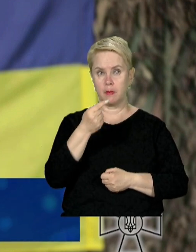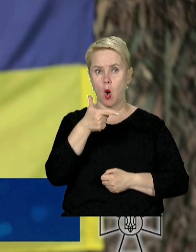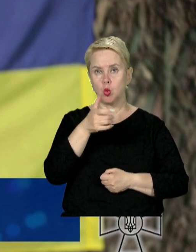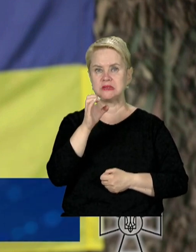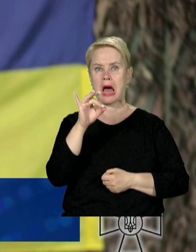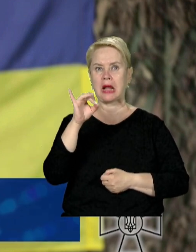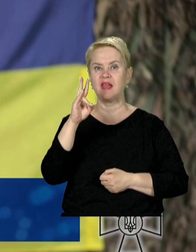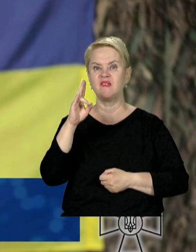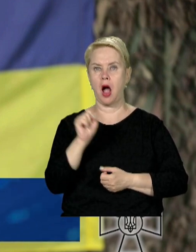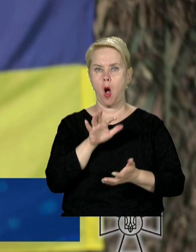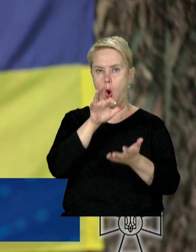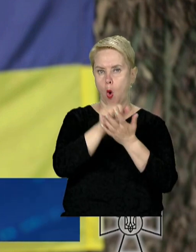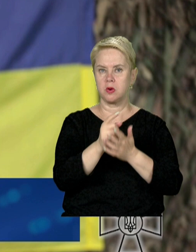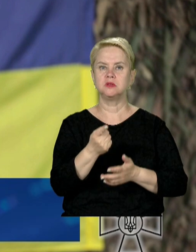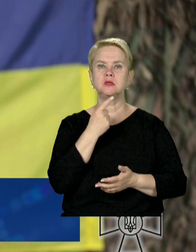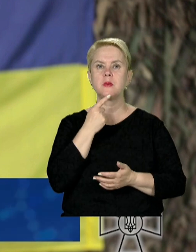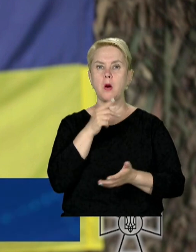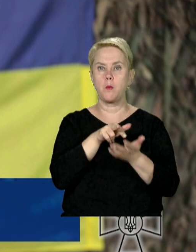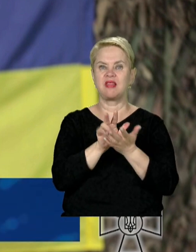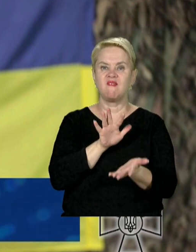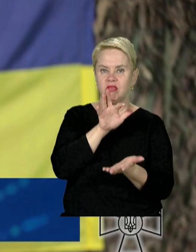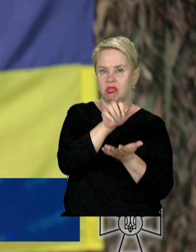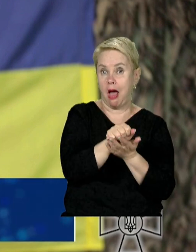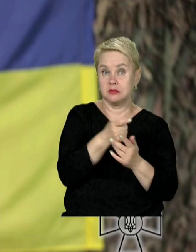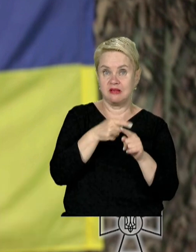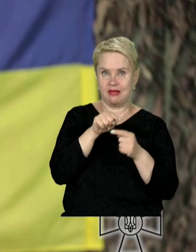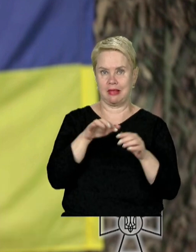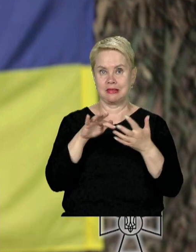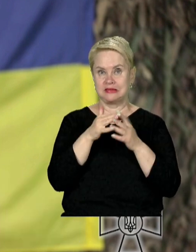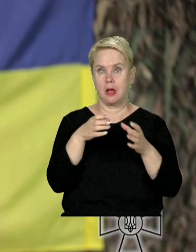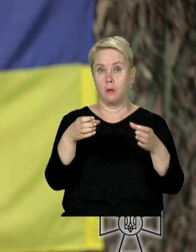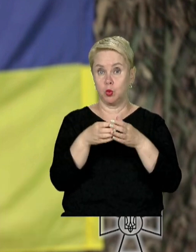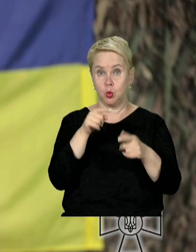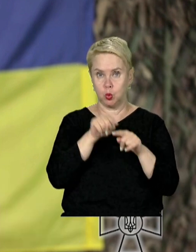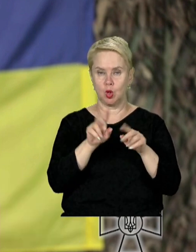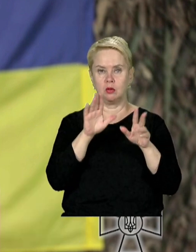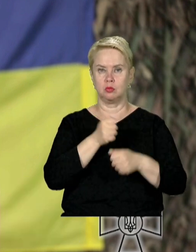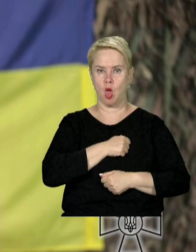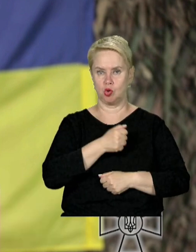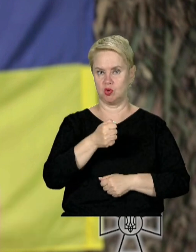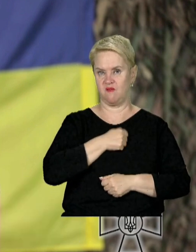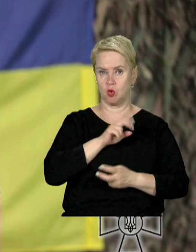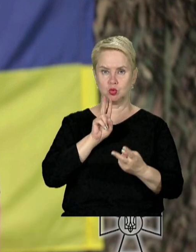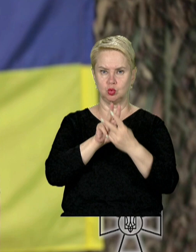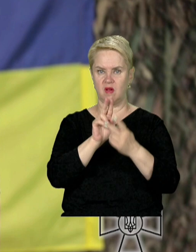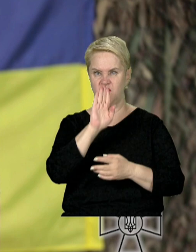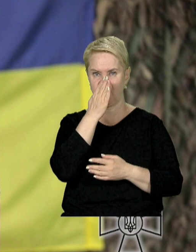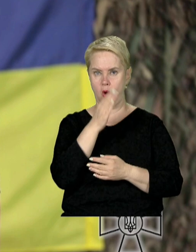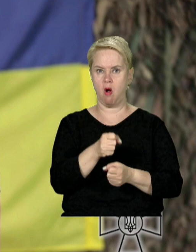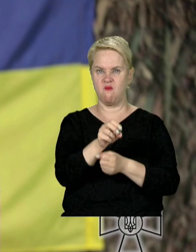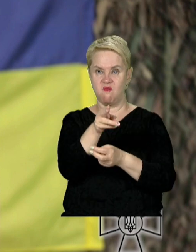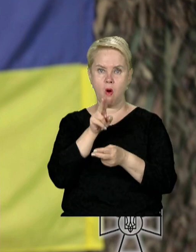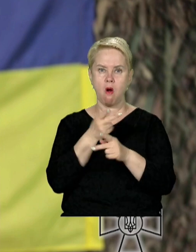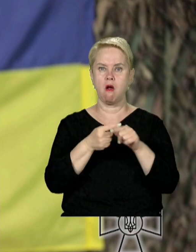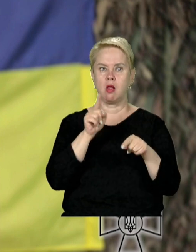Гусарівки окупанти спробували піти у наступ на цей населений пункт. Наші воїни зустріли ворога щільним